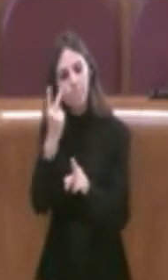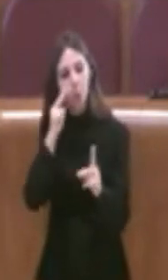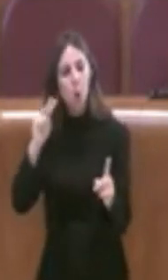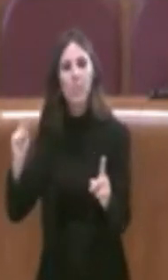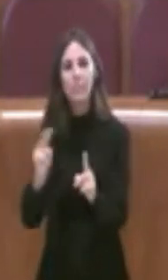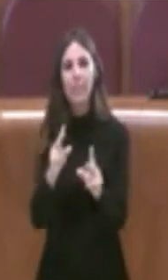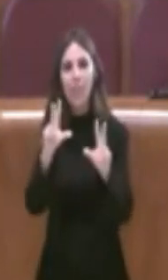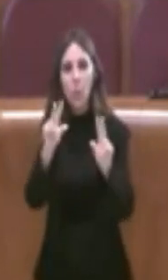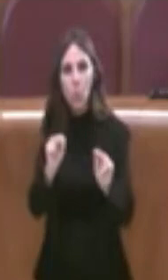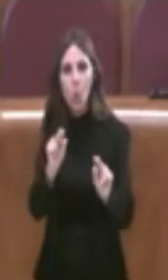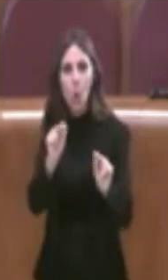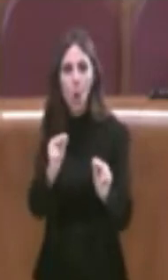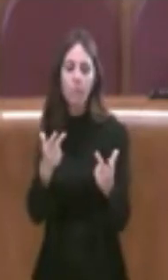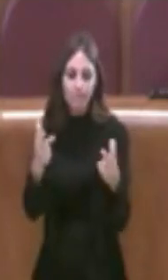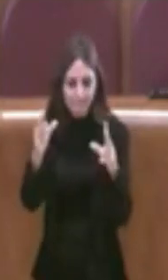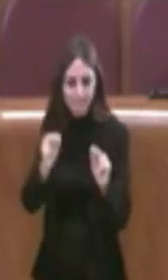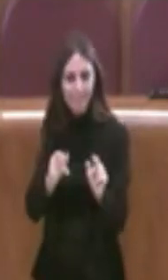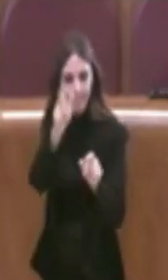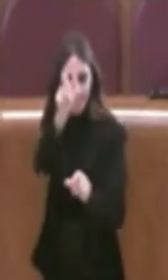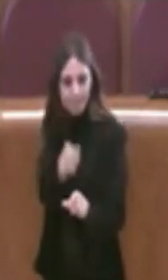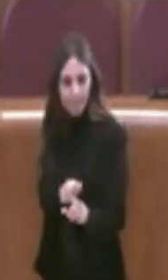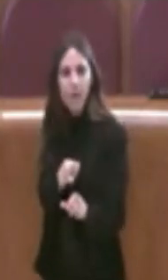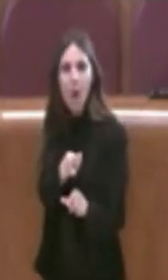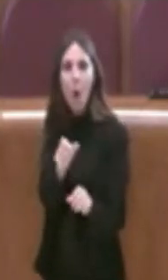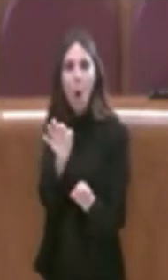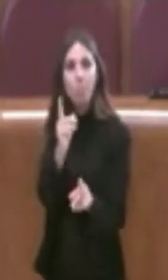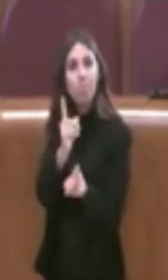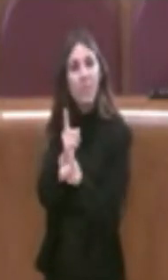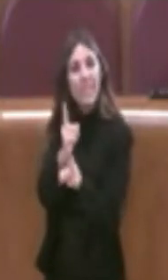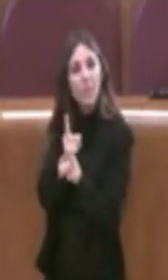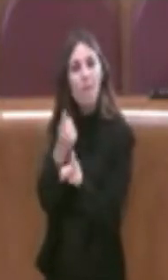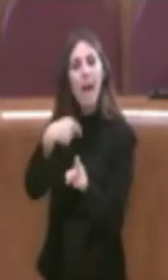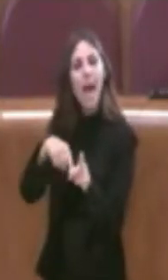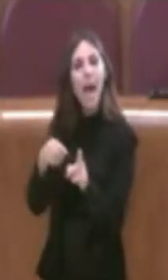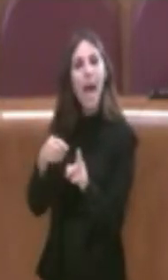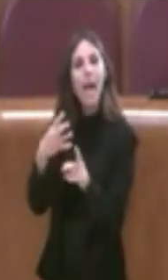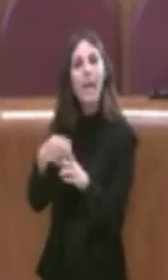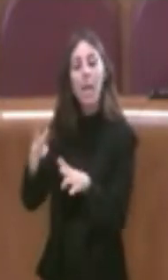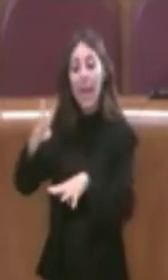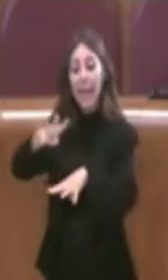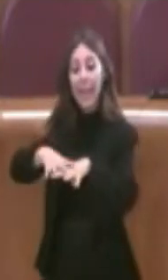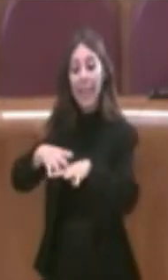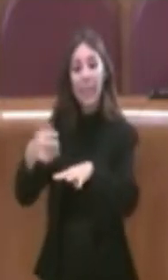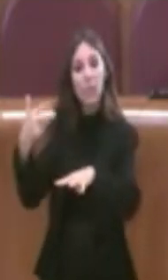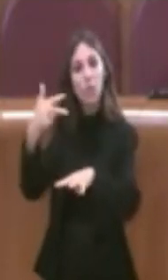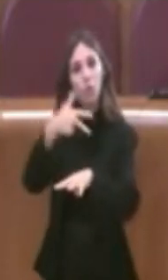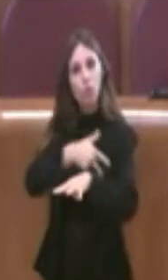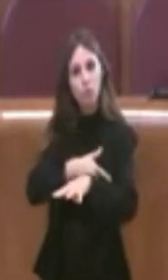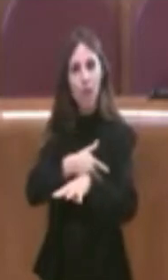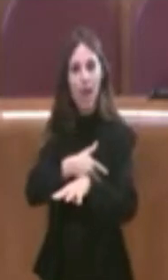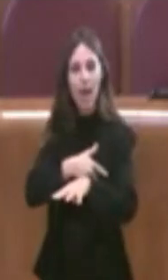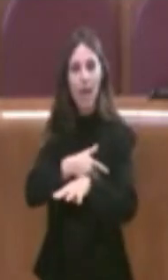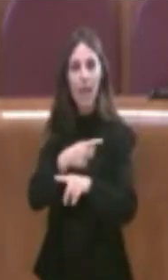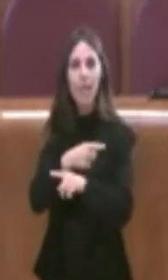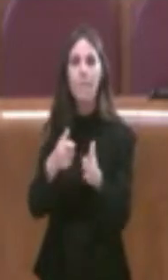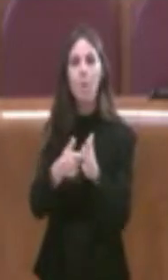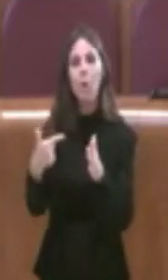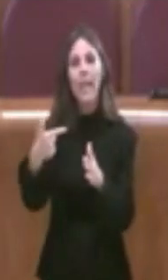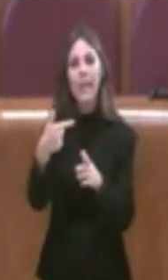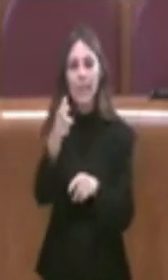innovativa, centrata sulla persona, sui bisogni, sulle risorse e sulla rete sociale, su cui la persona può contare.